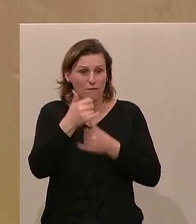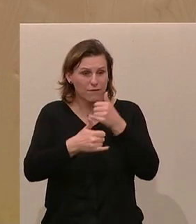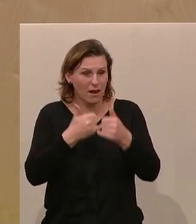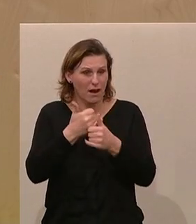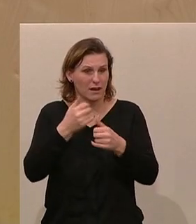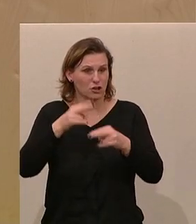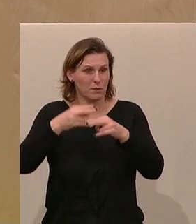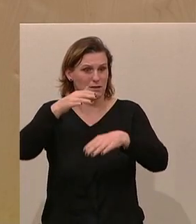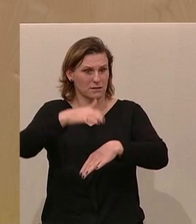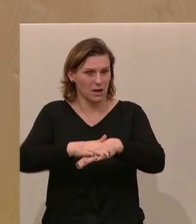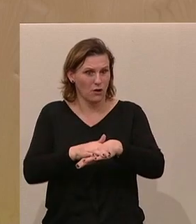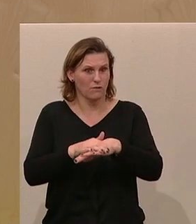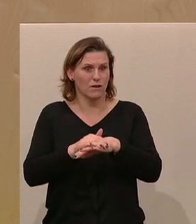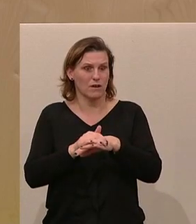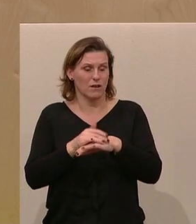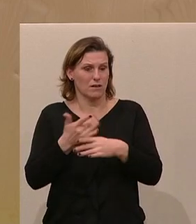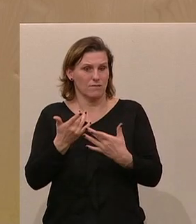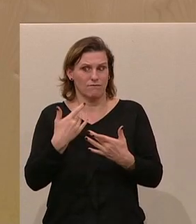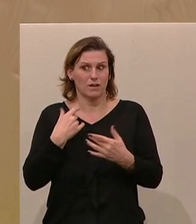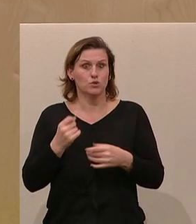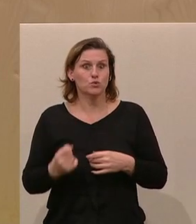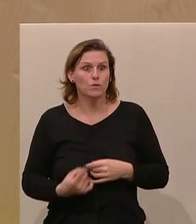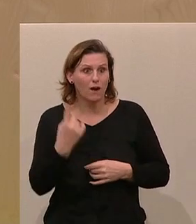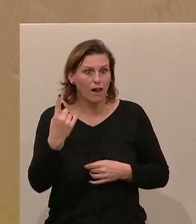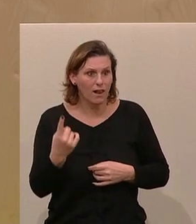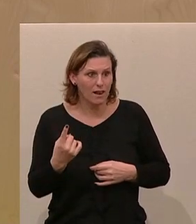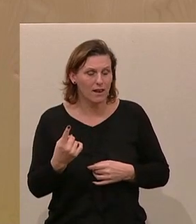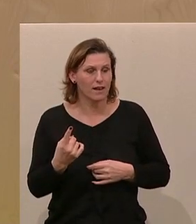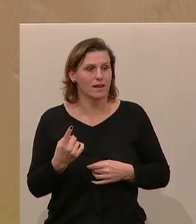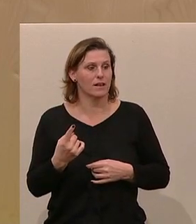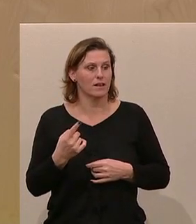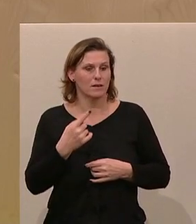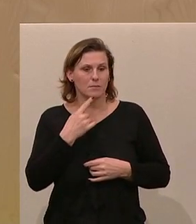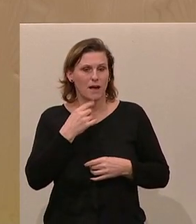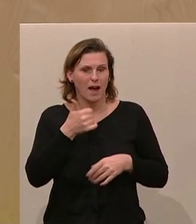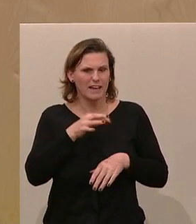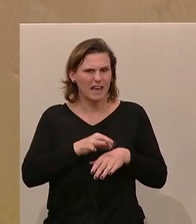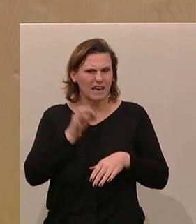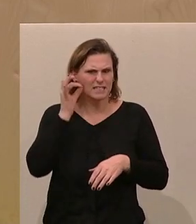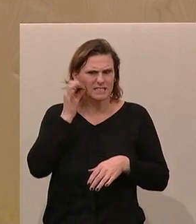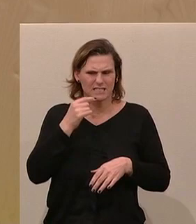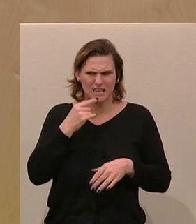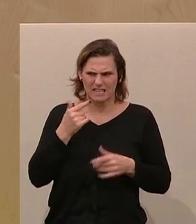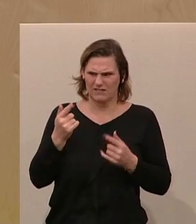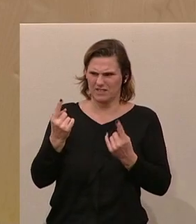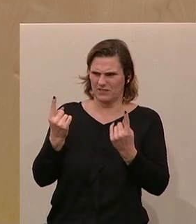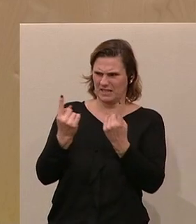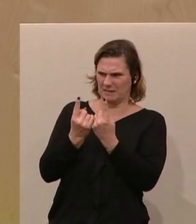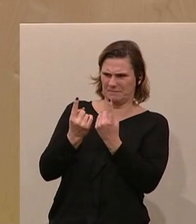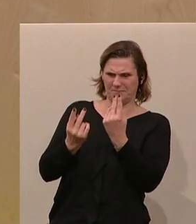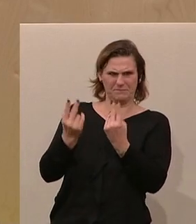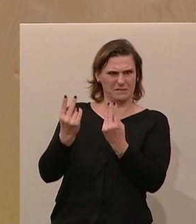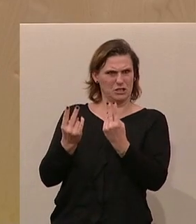ist man draufgekommen. Und das war mehr oder weniger ein Zufall und eine übergenaue Ärztin, die gesagt hat, da kann irgendwas nicht stimmen.